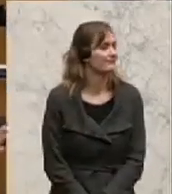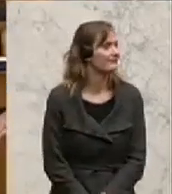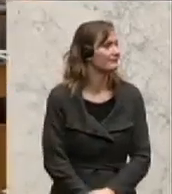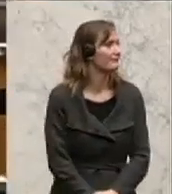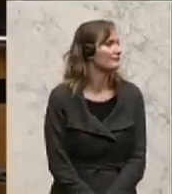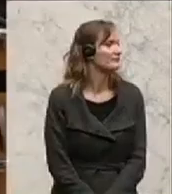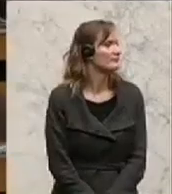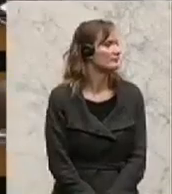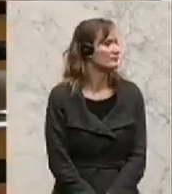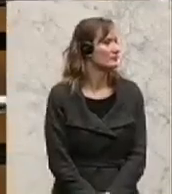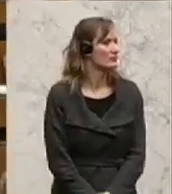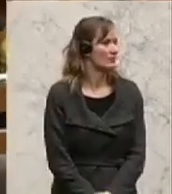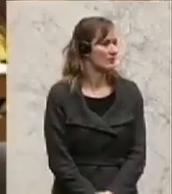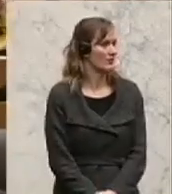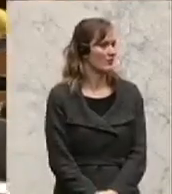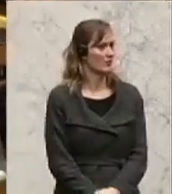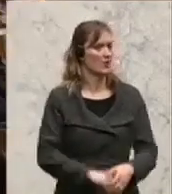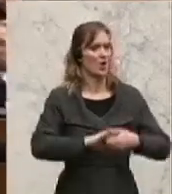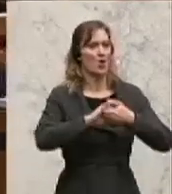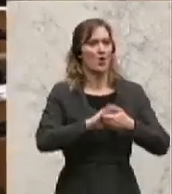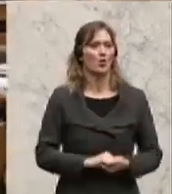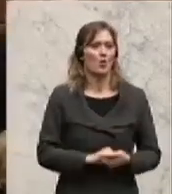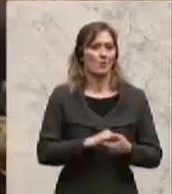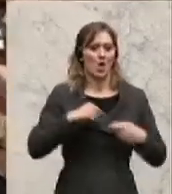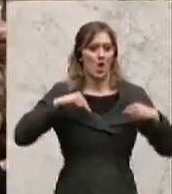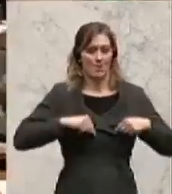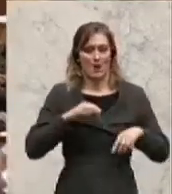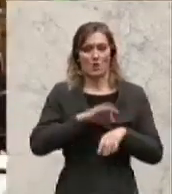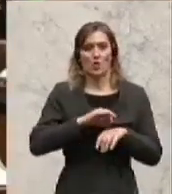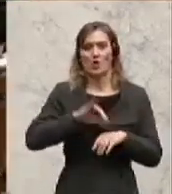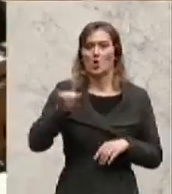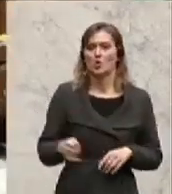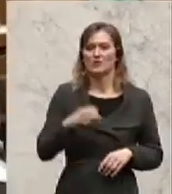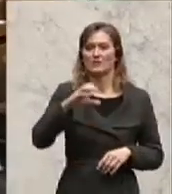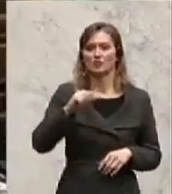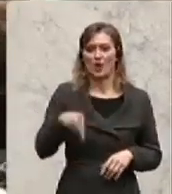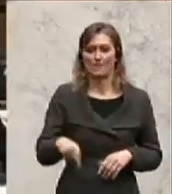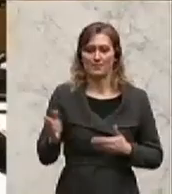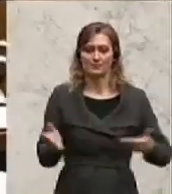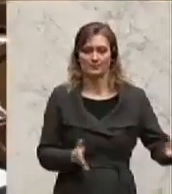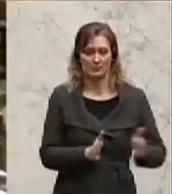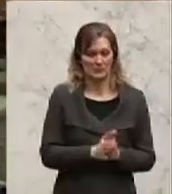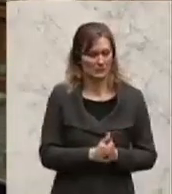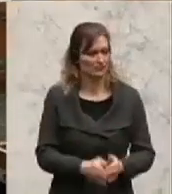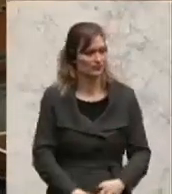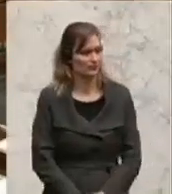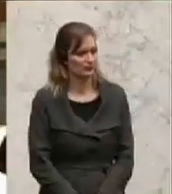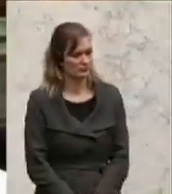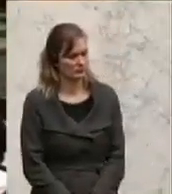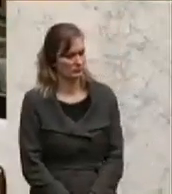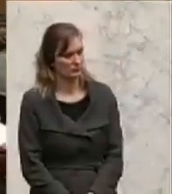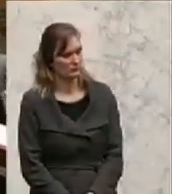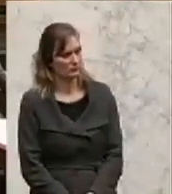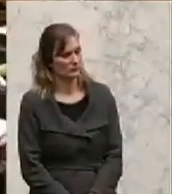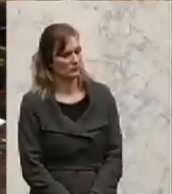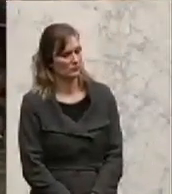europapolitischen Bericht 2011 nicht ausreichend genug behandelt. Fragen einer gänzlichen Autonomie seien gar nicht erst